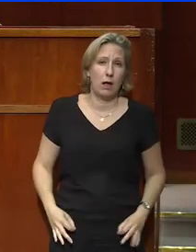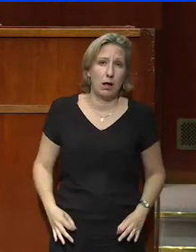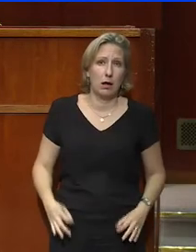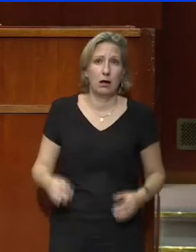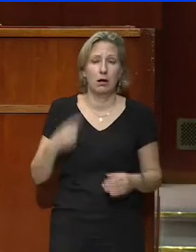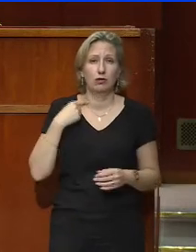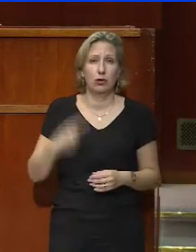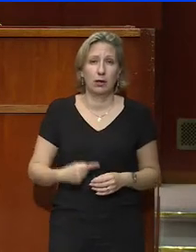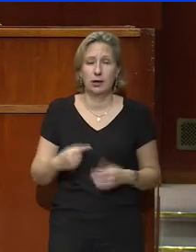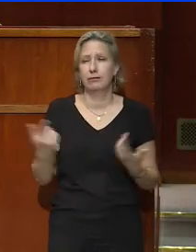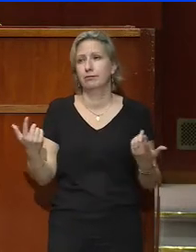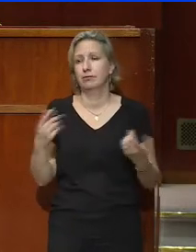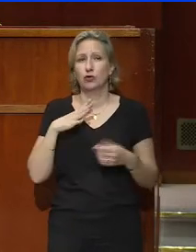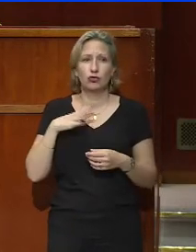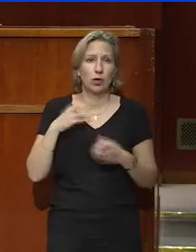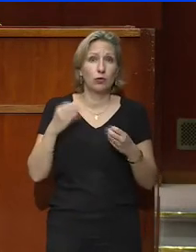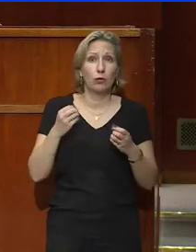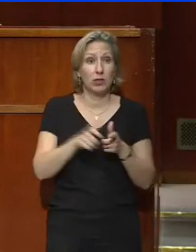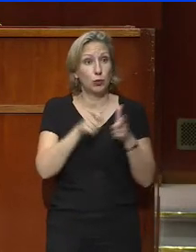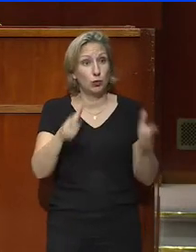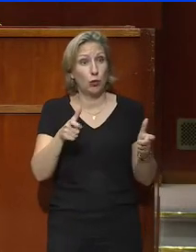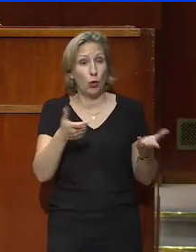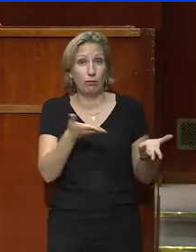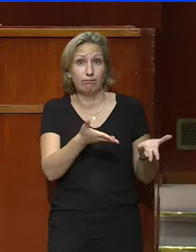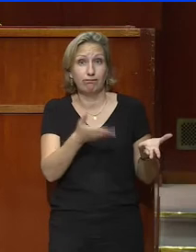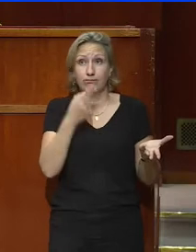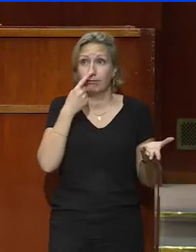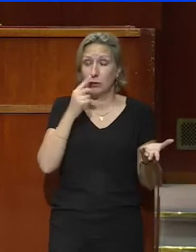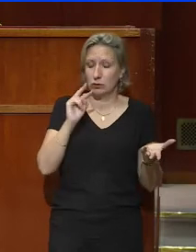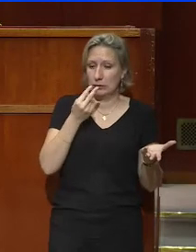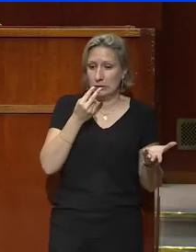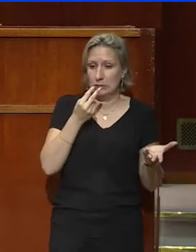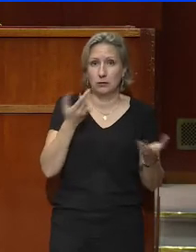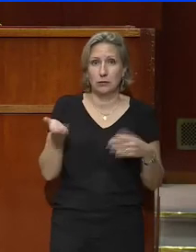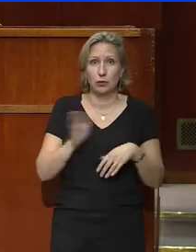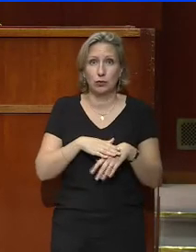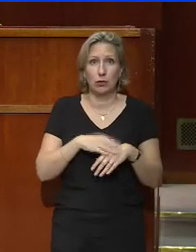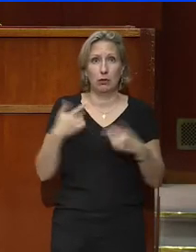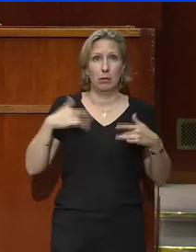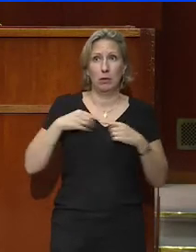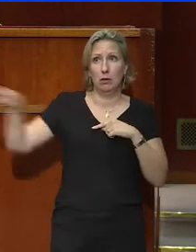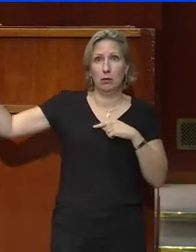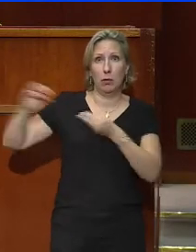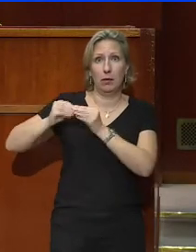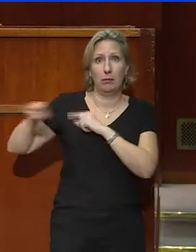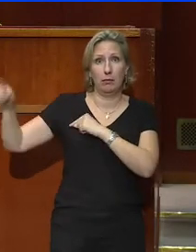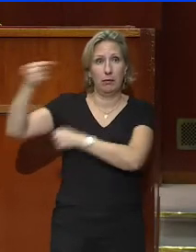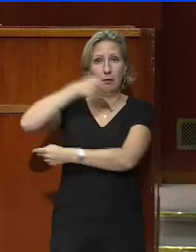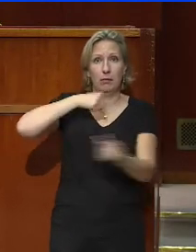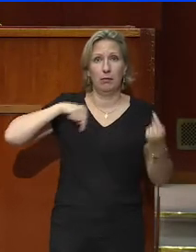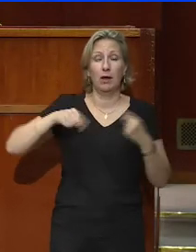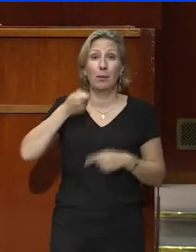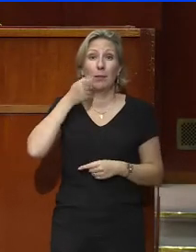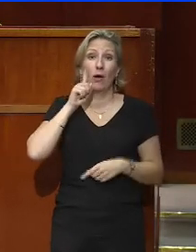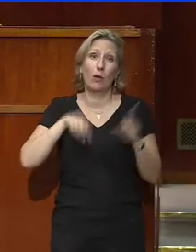institutions souvent de bonne foi qui se renvoient la balle, des parents parfois